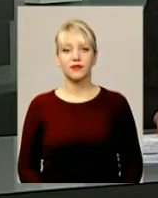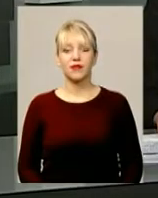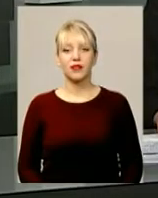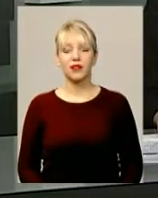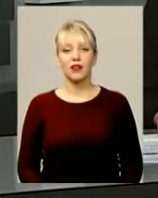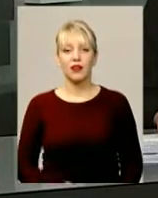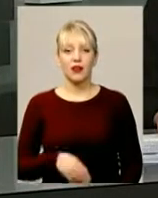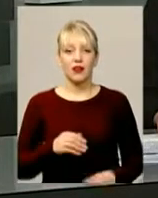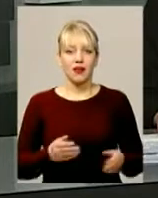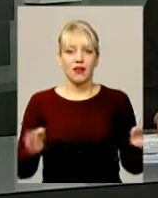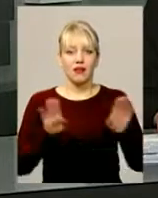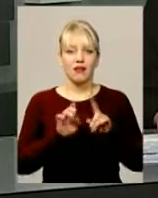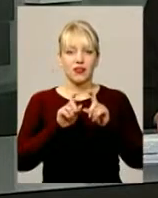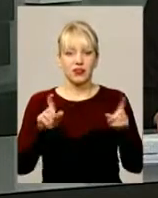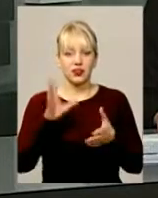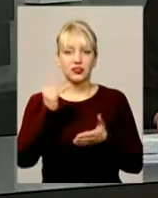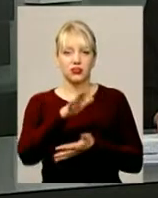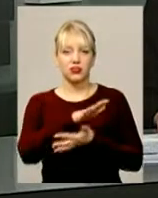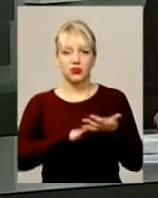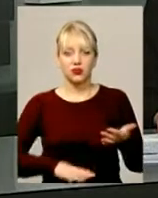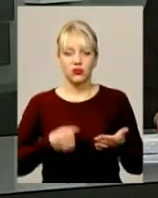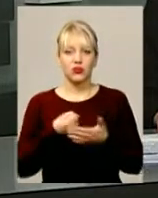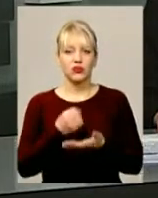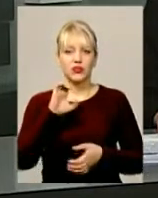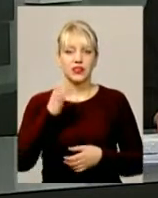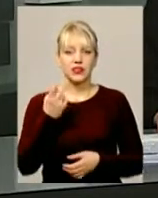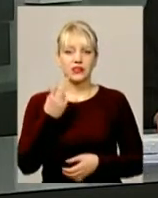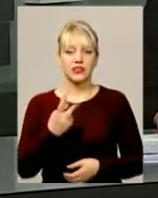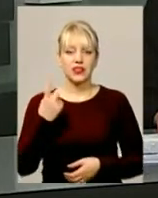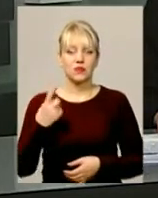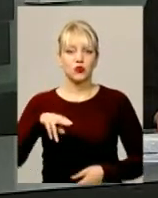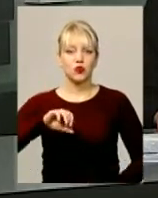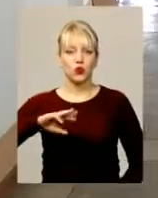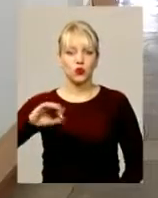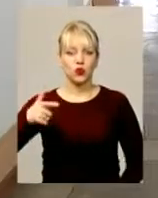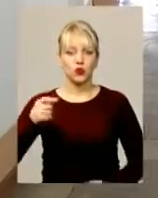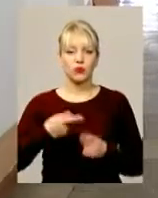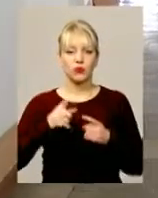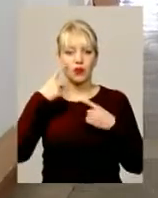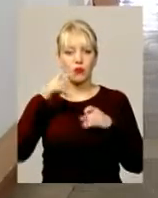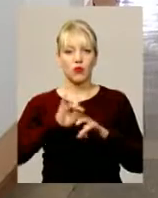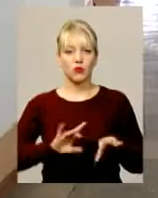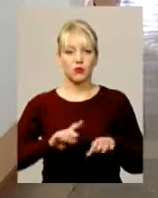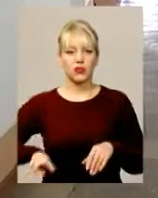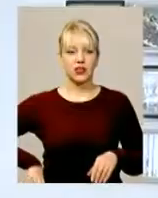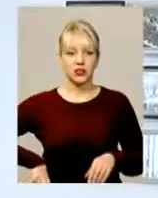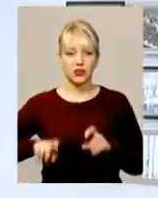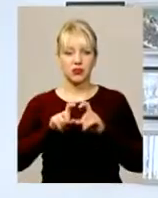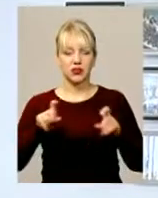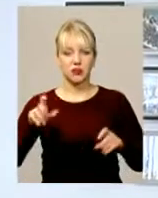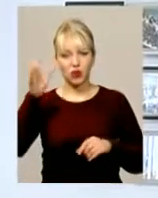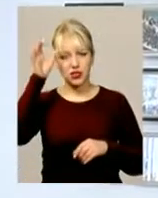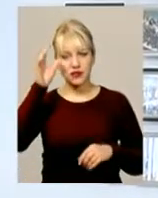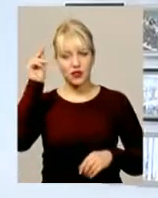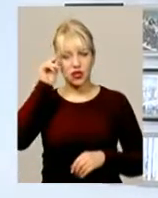Карантин у хмельницьких школах триватиме щонайменше до середи 21 лютого. Про це повідомив директор Департаменту освіти та